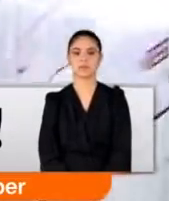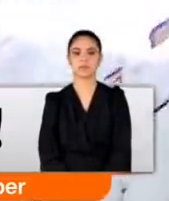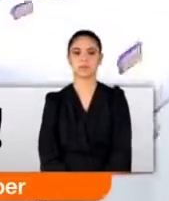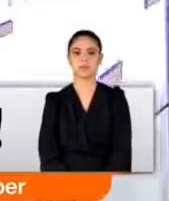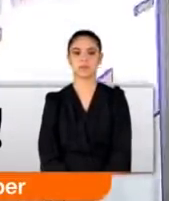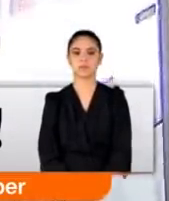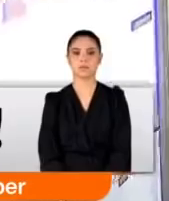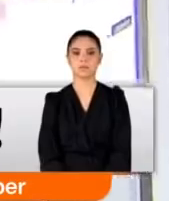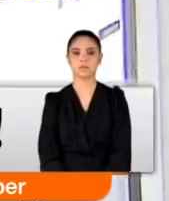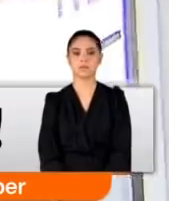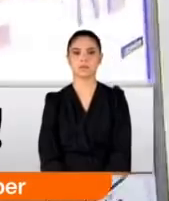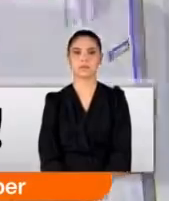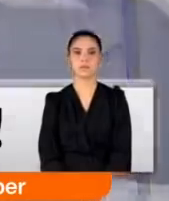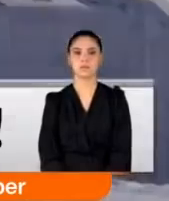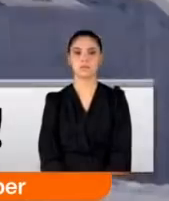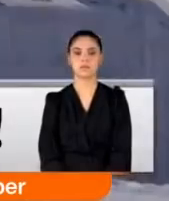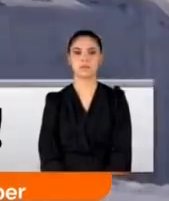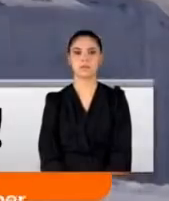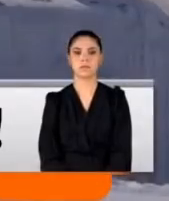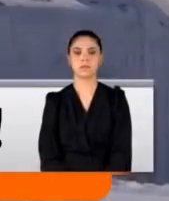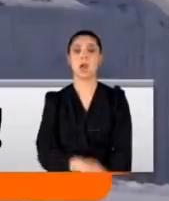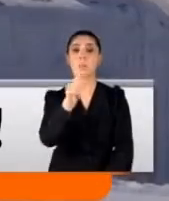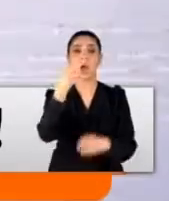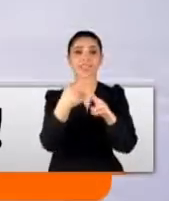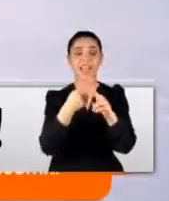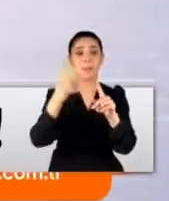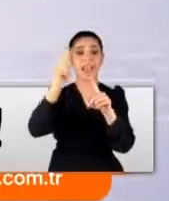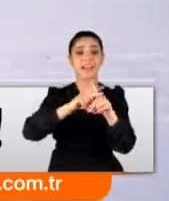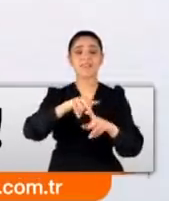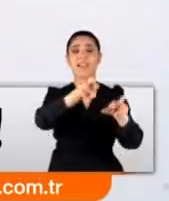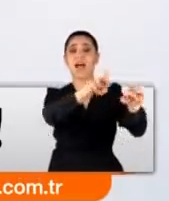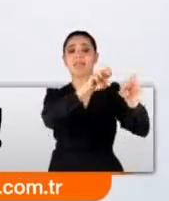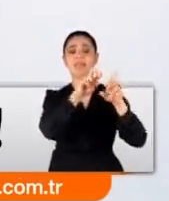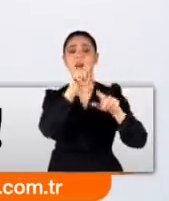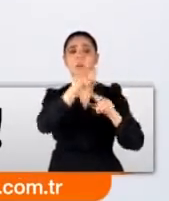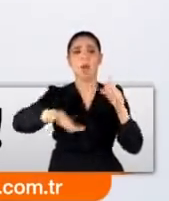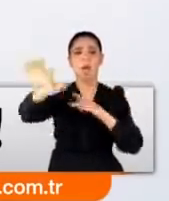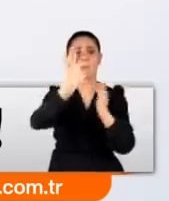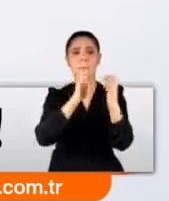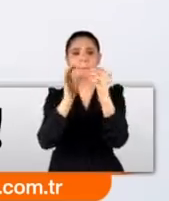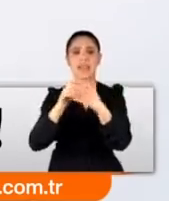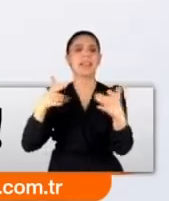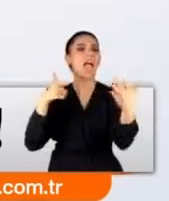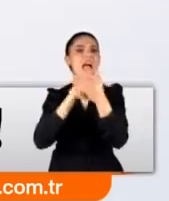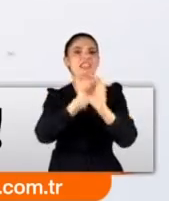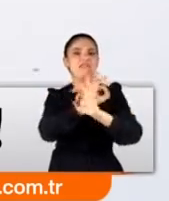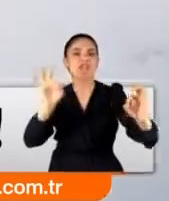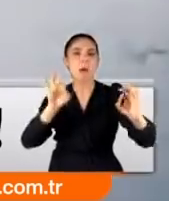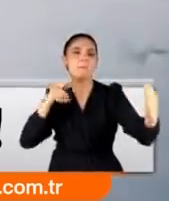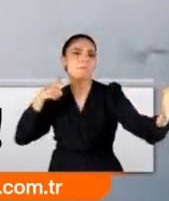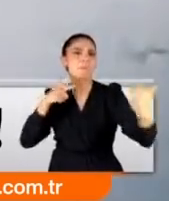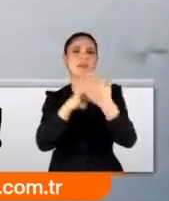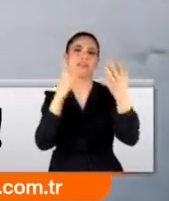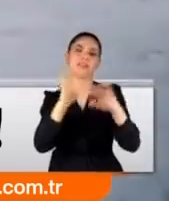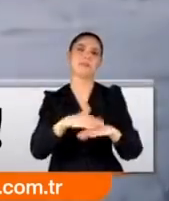ve tek tek o raporlarda tutuluyor. Tatbikata katılan tank ve topçu birlikleri hedefleri tam isabetle imha etti.